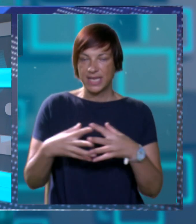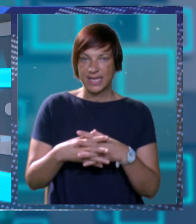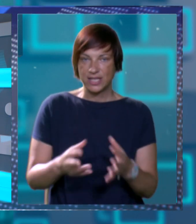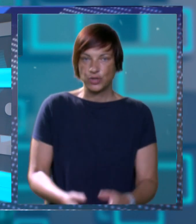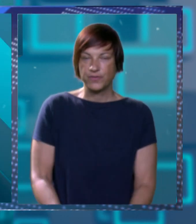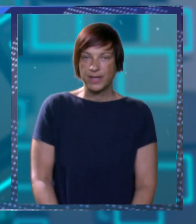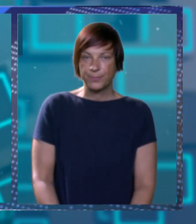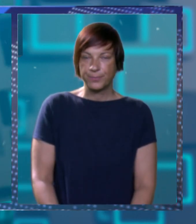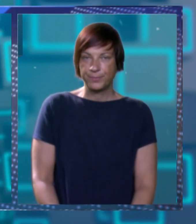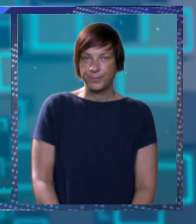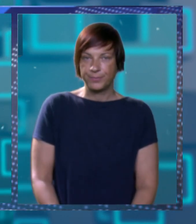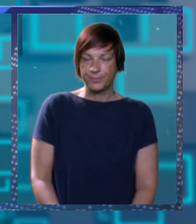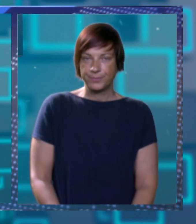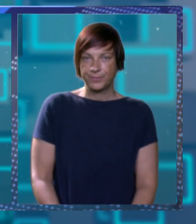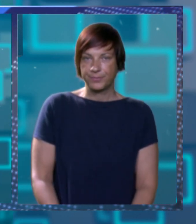gradova